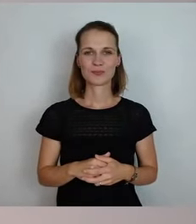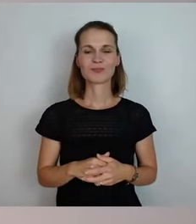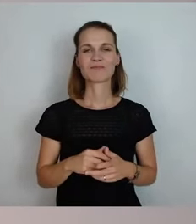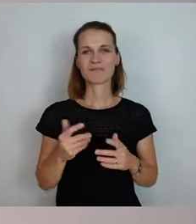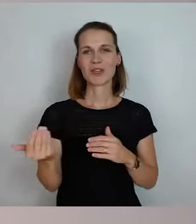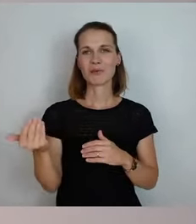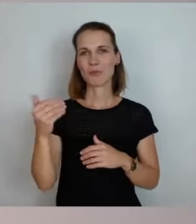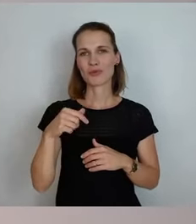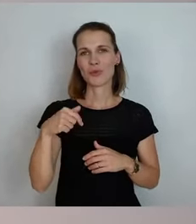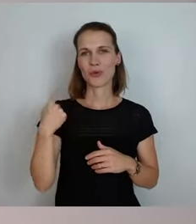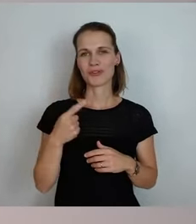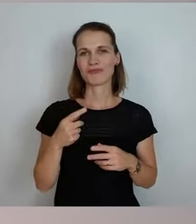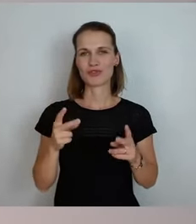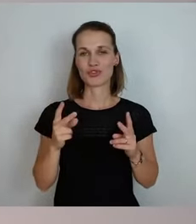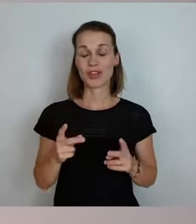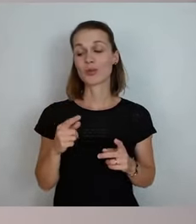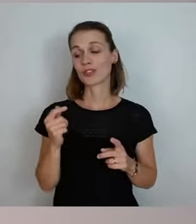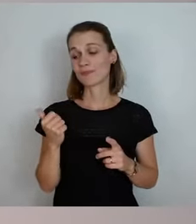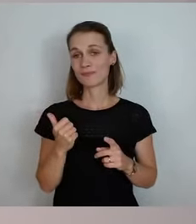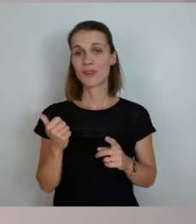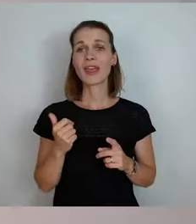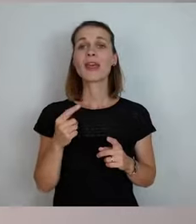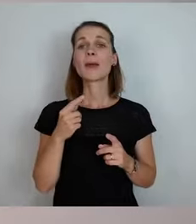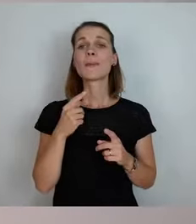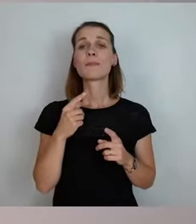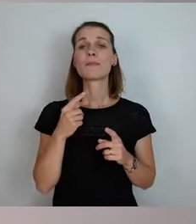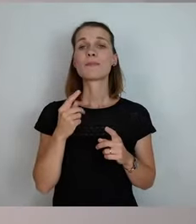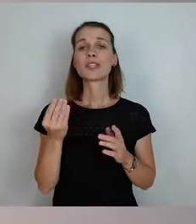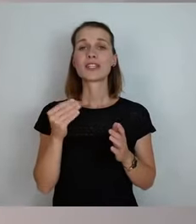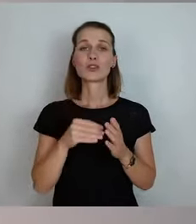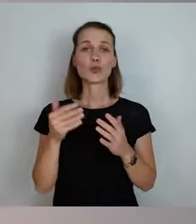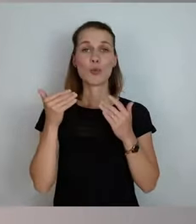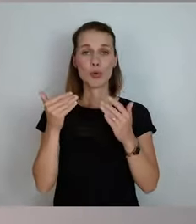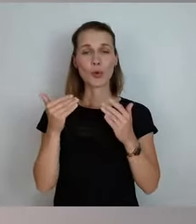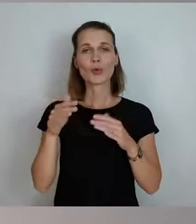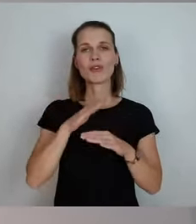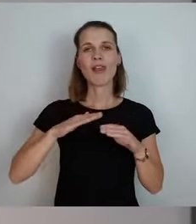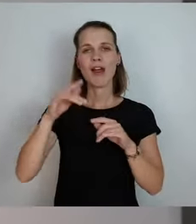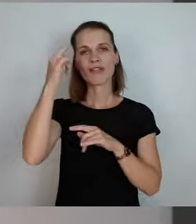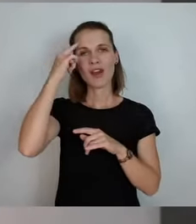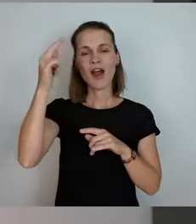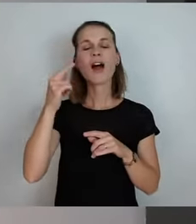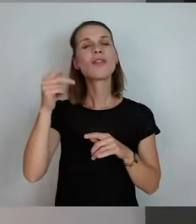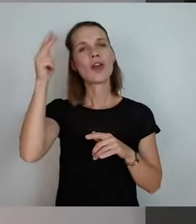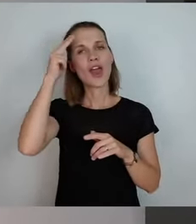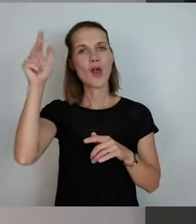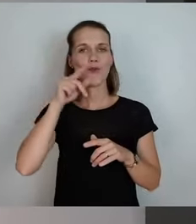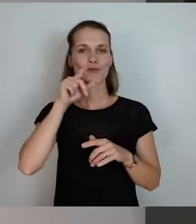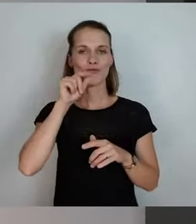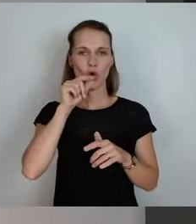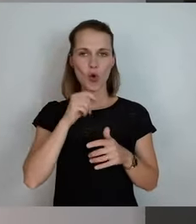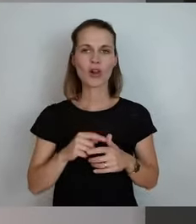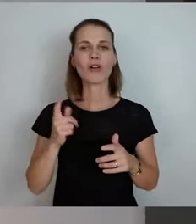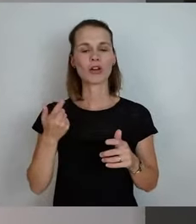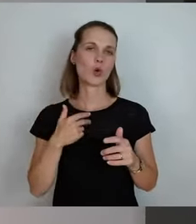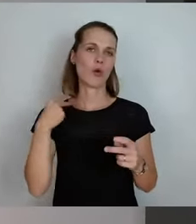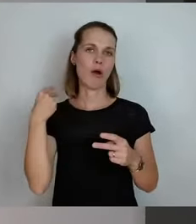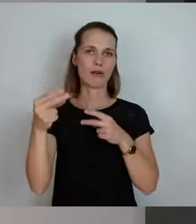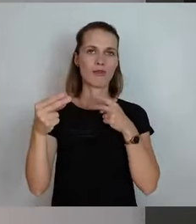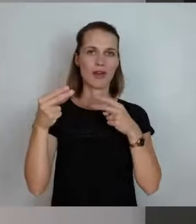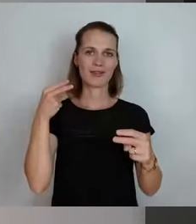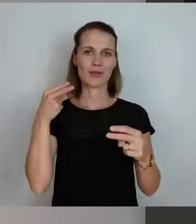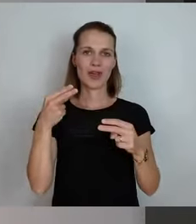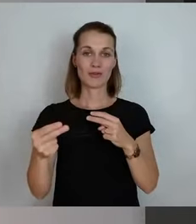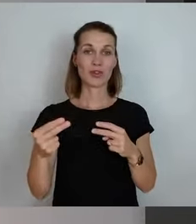Und ich begrüße unseren Landrat Frank Vogel, der uns heute hier begleitet, der Ihnen natürlich genauso Reden und Antwort steht. Ich hoffe aber, dass sich die